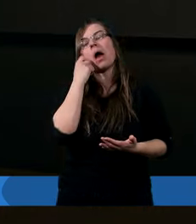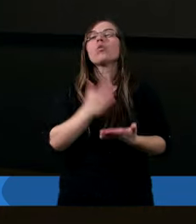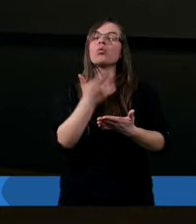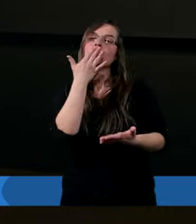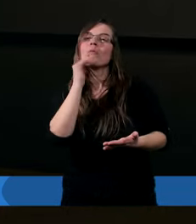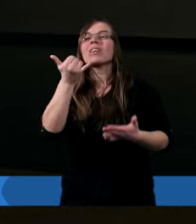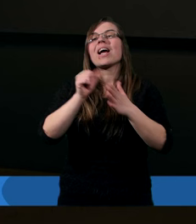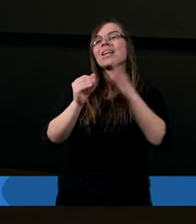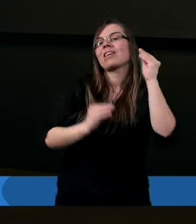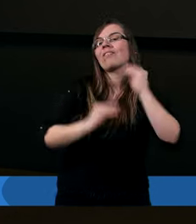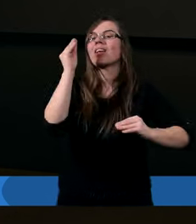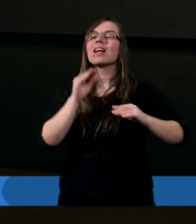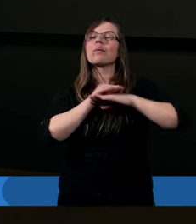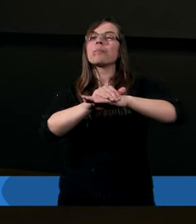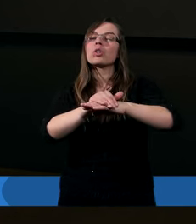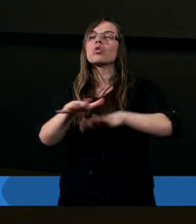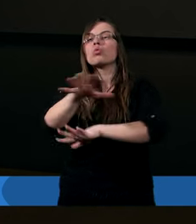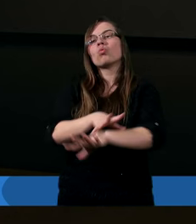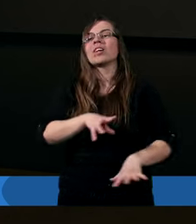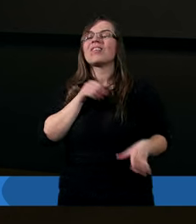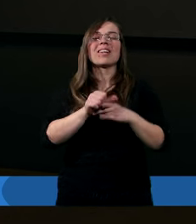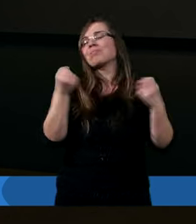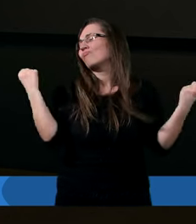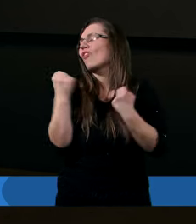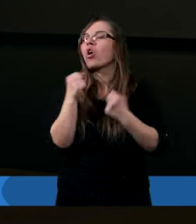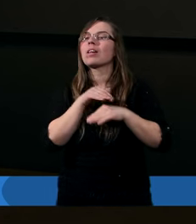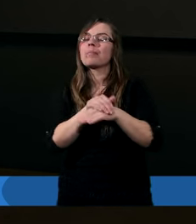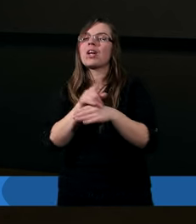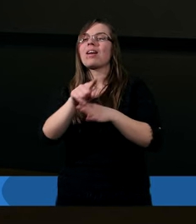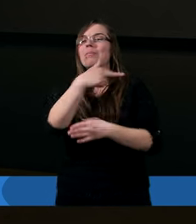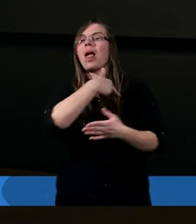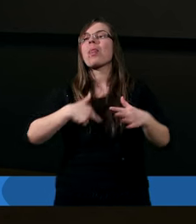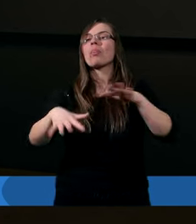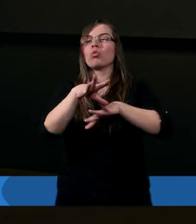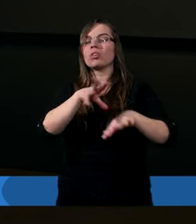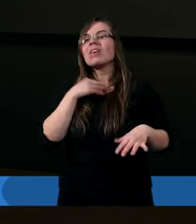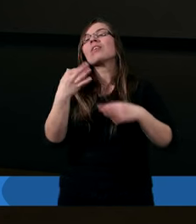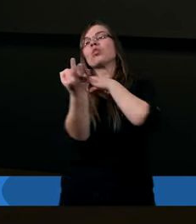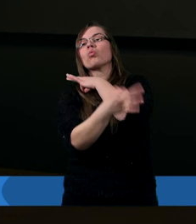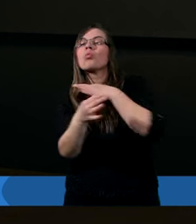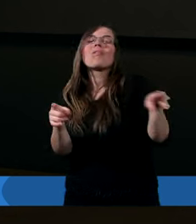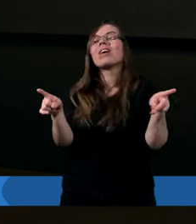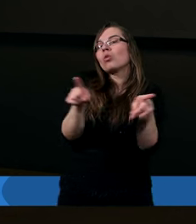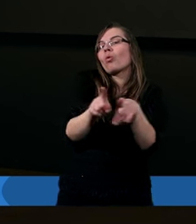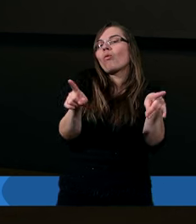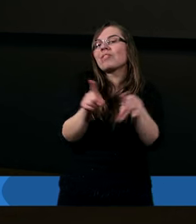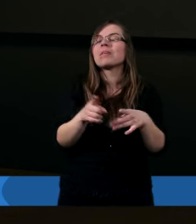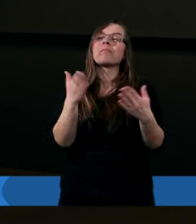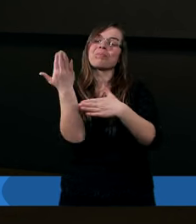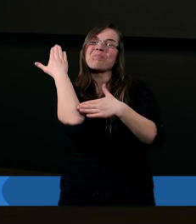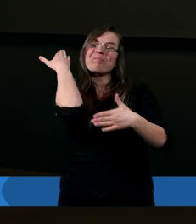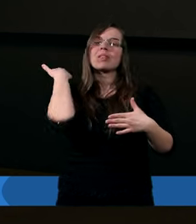o tym, jak wielkim przyjacielem jest Duch Święty dla nas. Studiowaliśmy również w